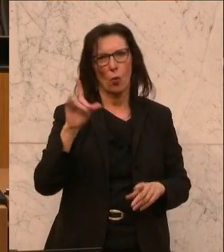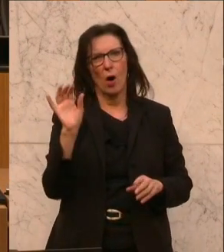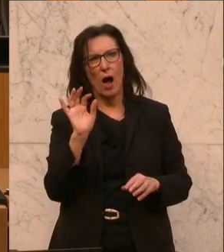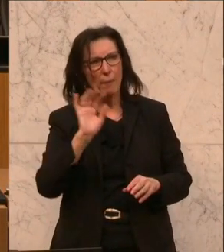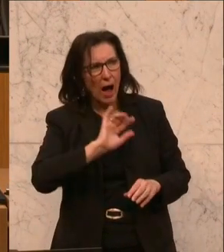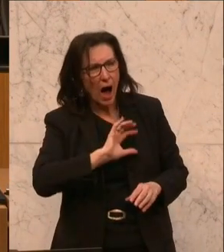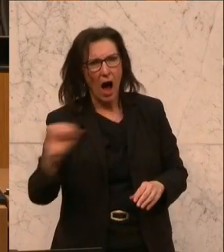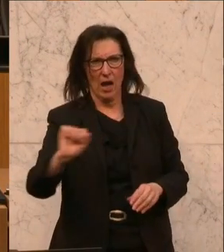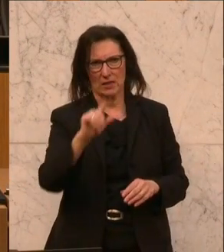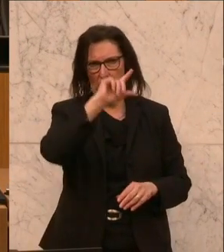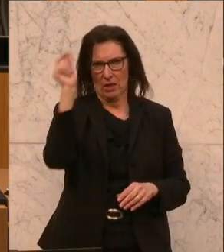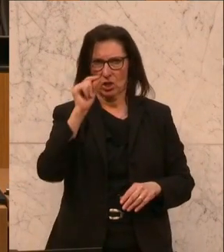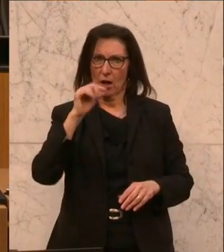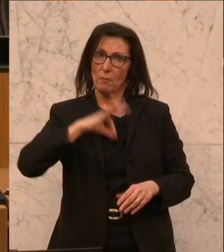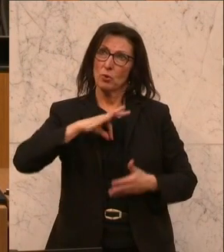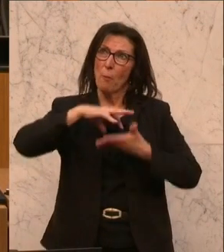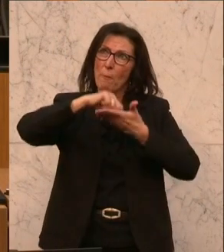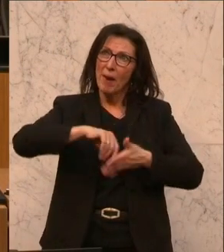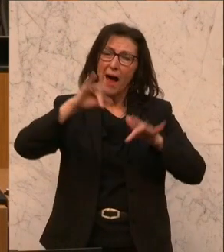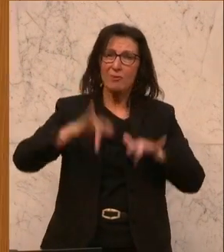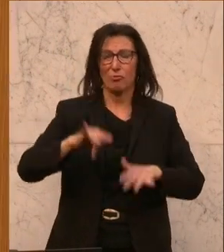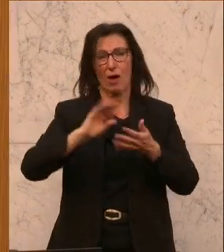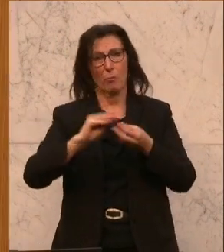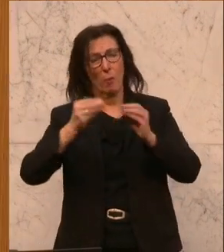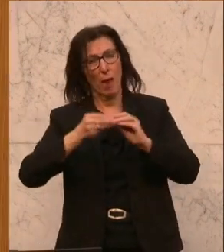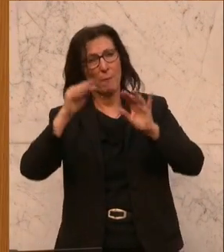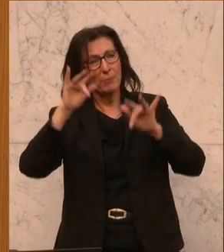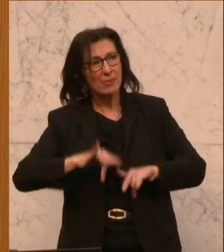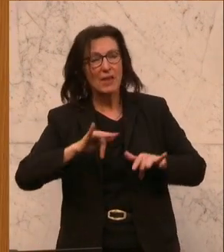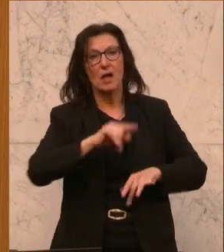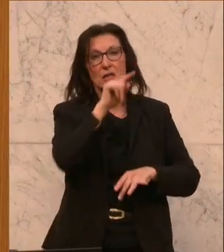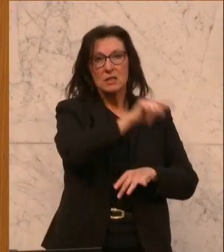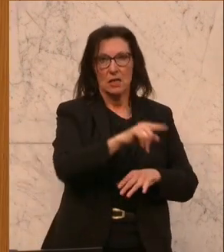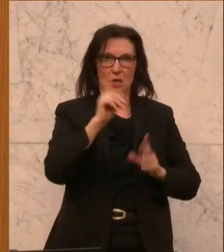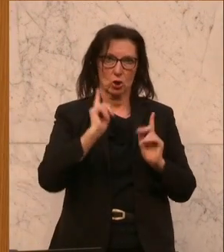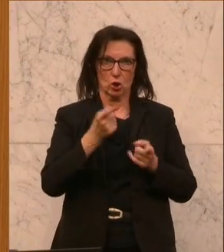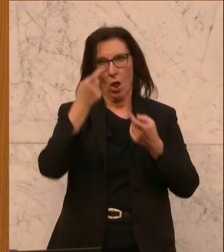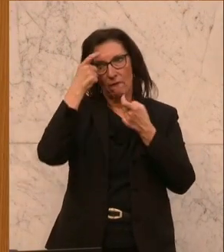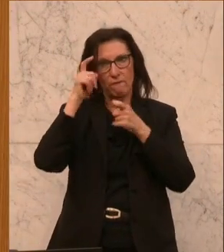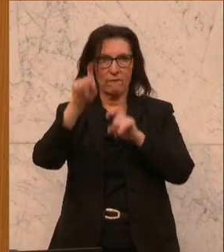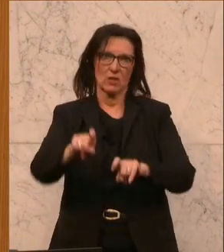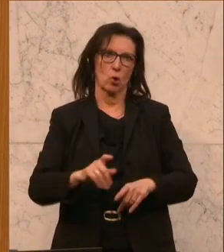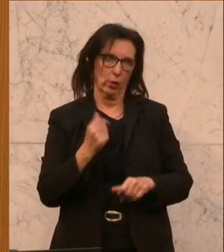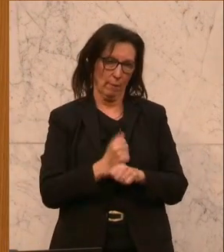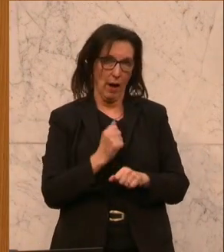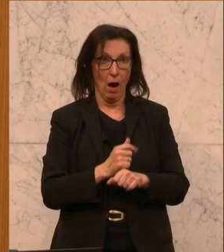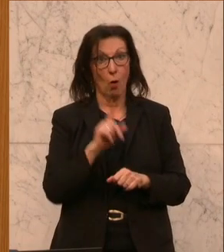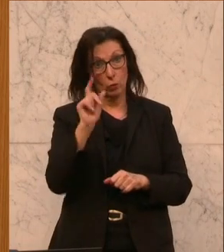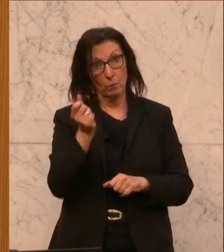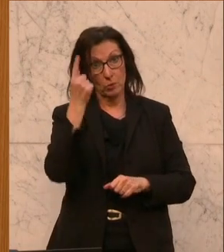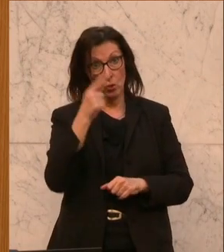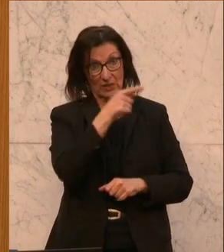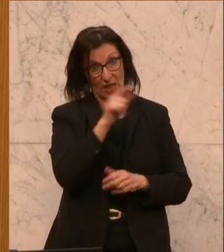Österreich, die psychische Belastungen und Probleme haben, dass Sie diese Versorgungslücke schließen und insbesondere eines Ihrer